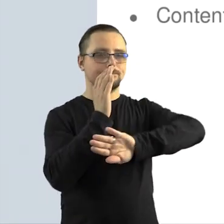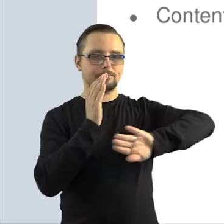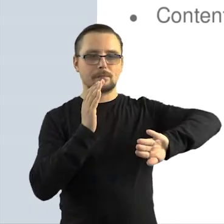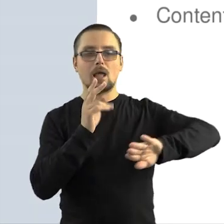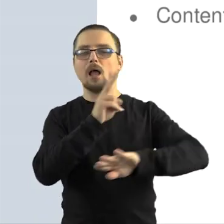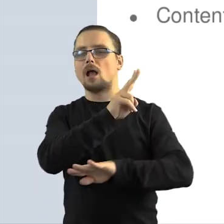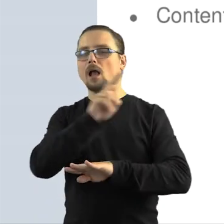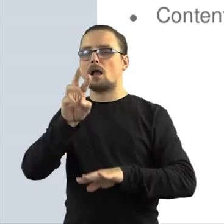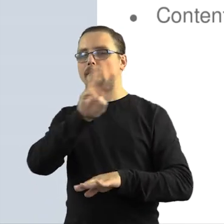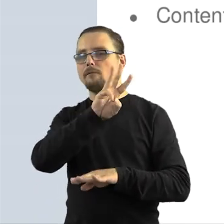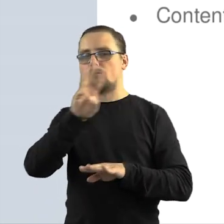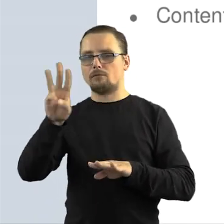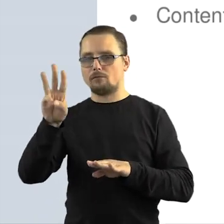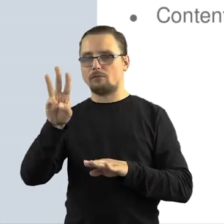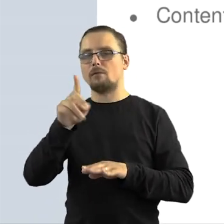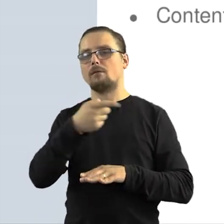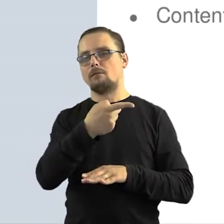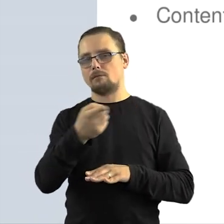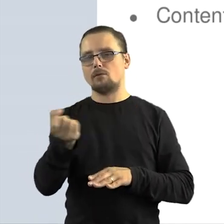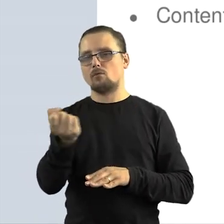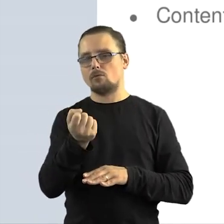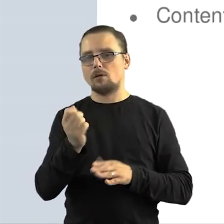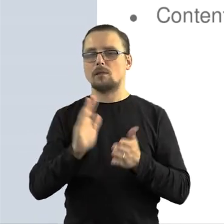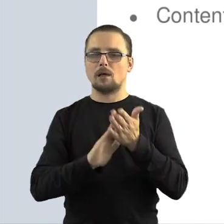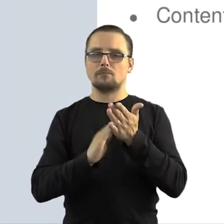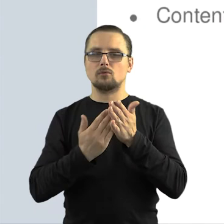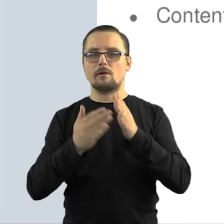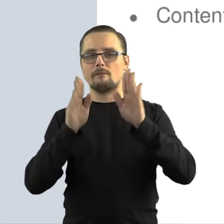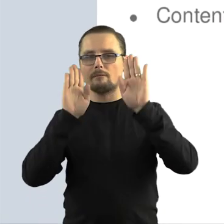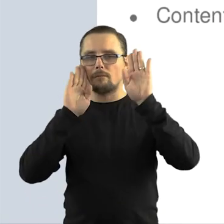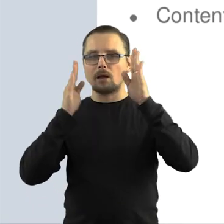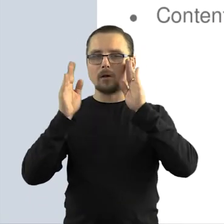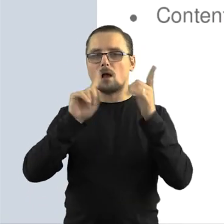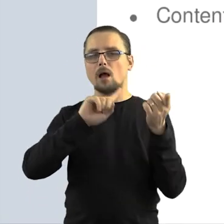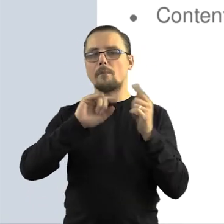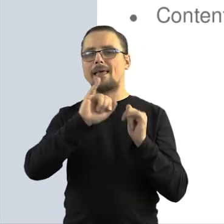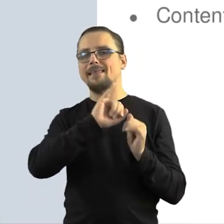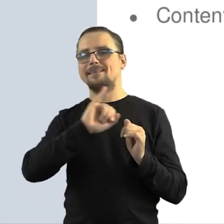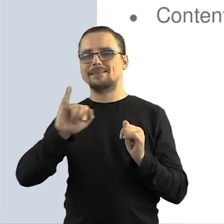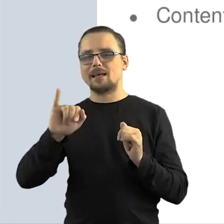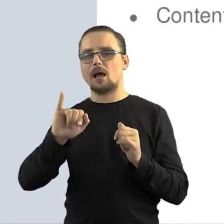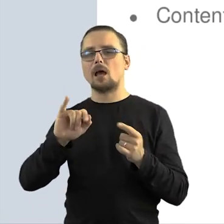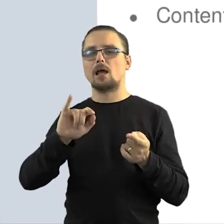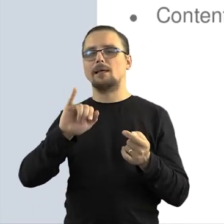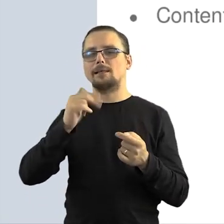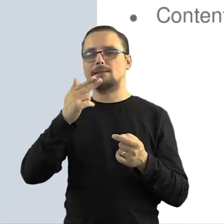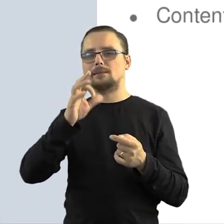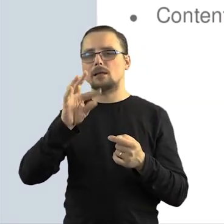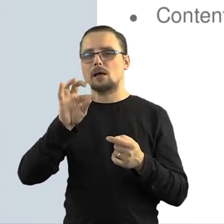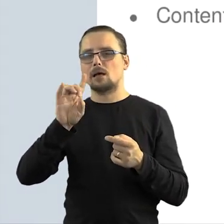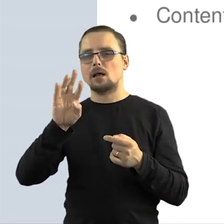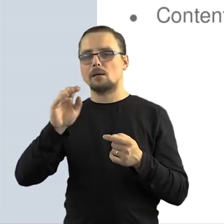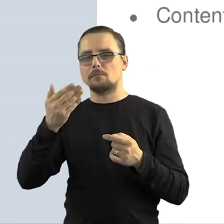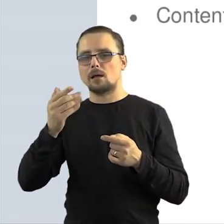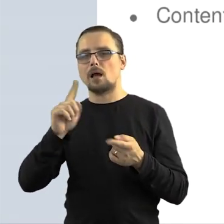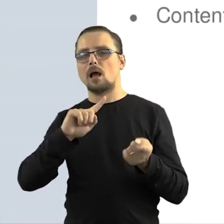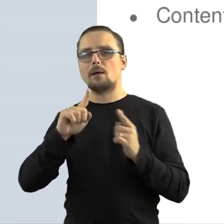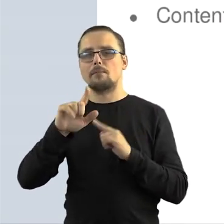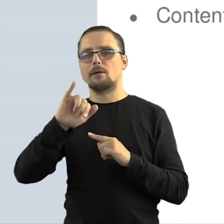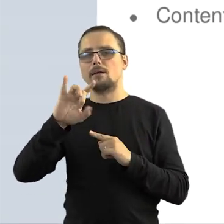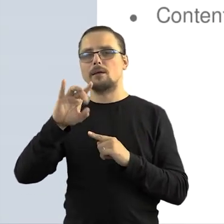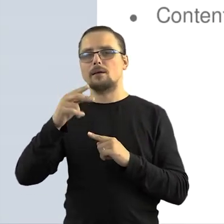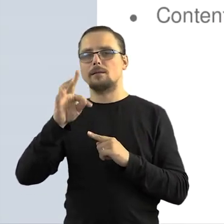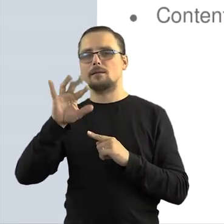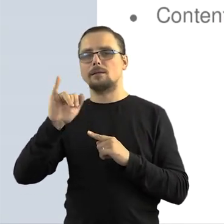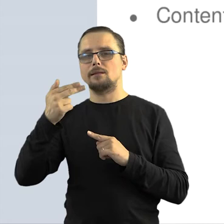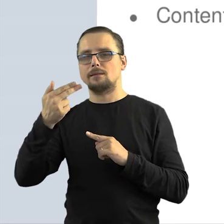pamiętać, że prawa autorskie prawem autorskim, ale każda platforma internetowa, z której Państwo korzystają, czy to będzie Facebook, czy to będzie Instagram